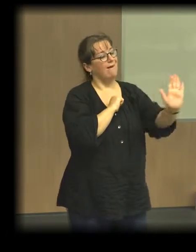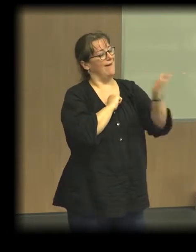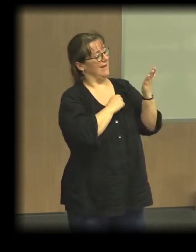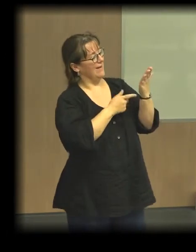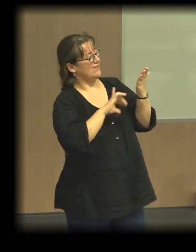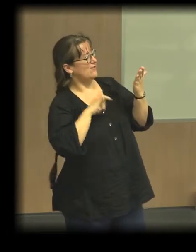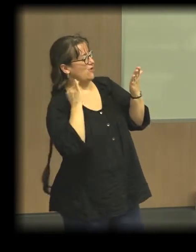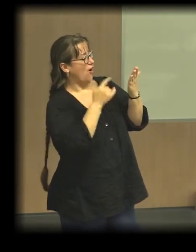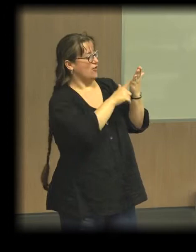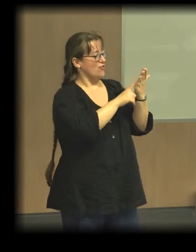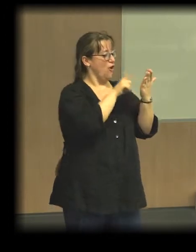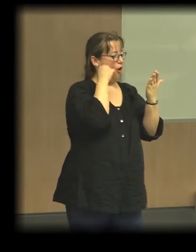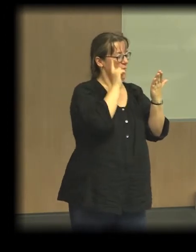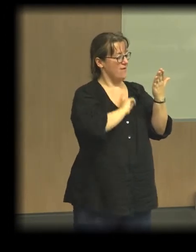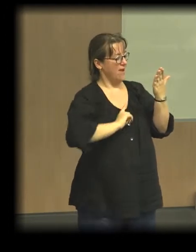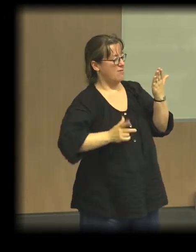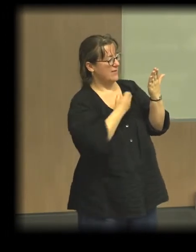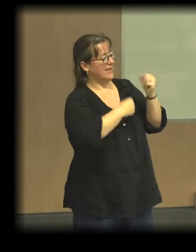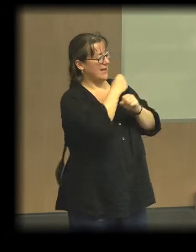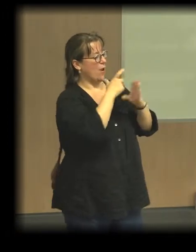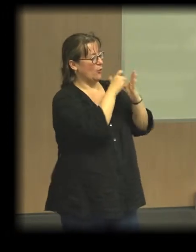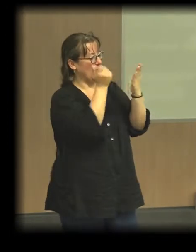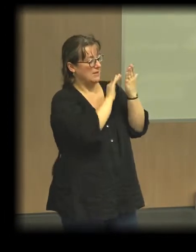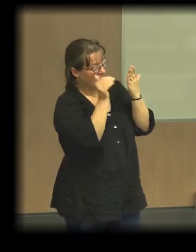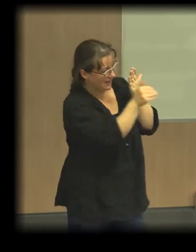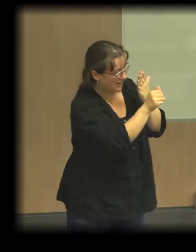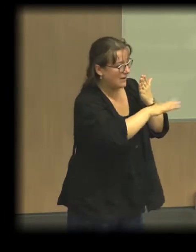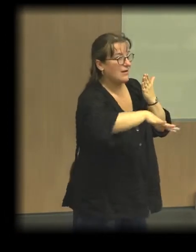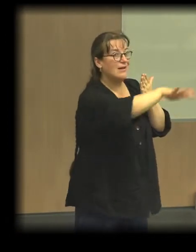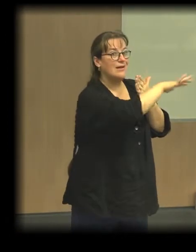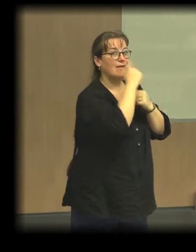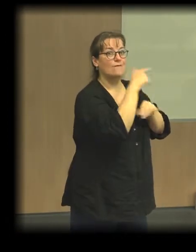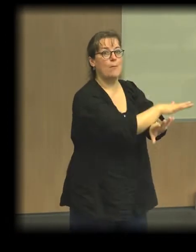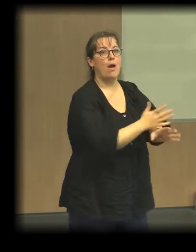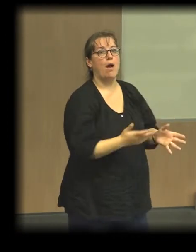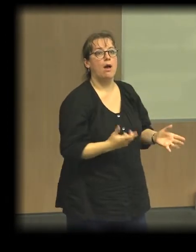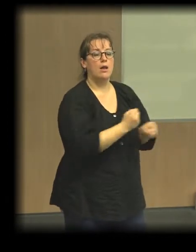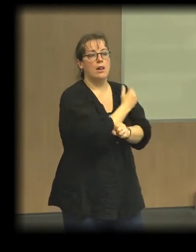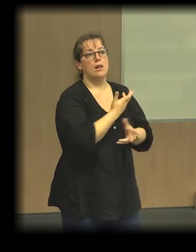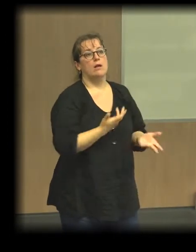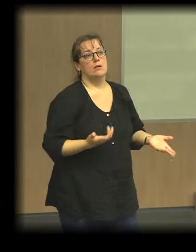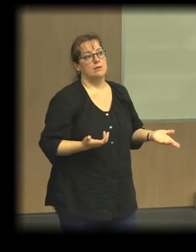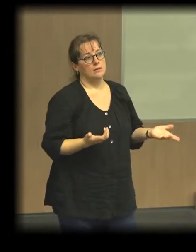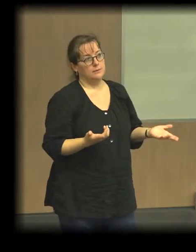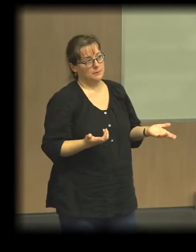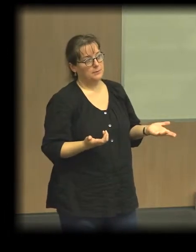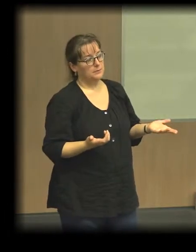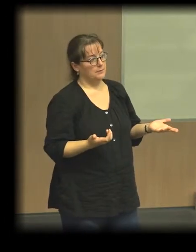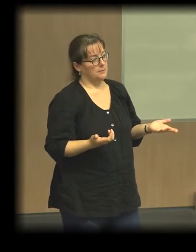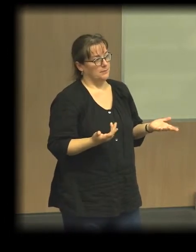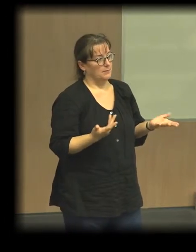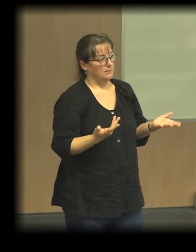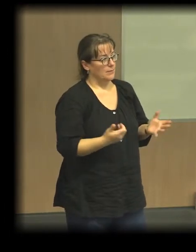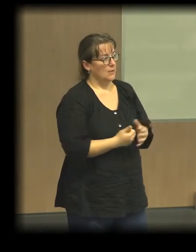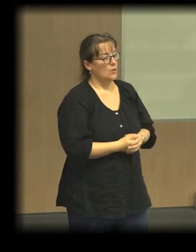embarquer dans une conception trop marquée par l'entreprise au sens habituel du terme, même si elle est